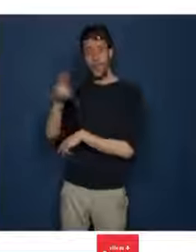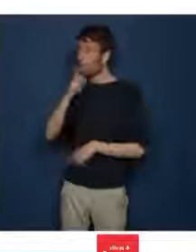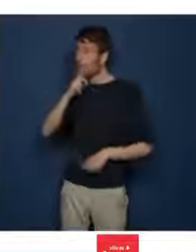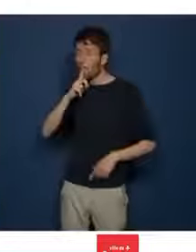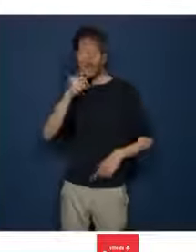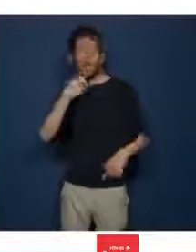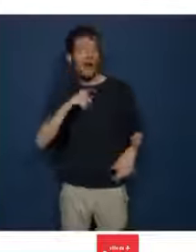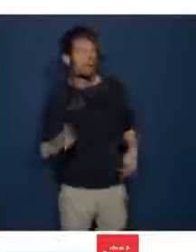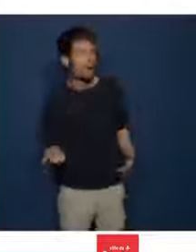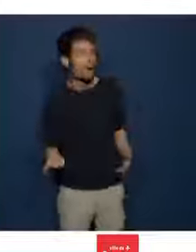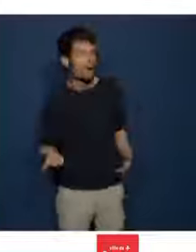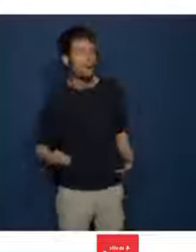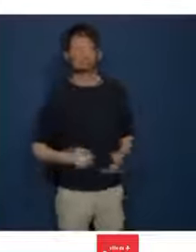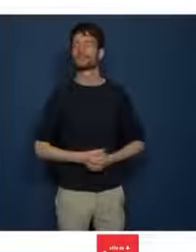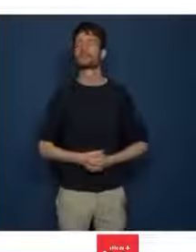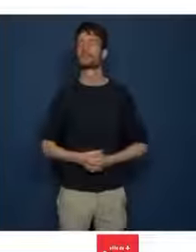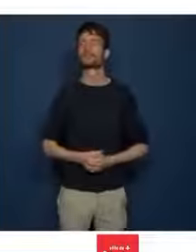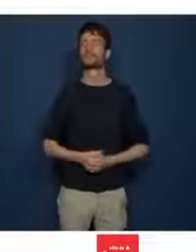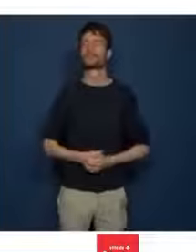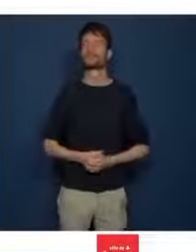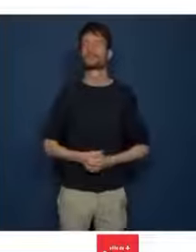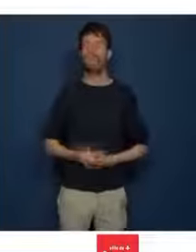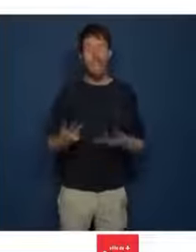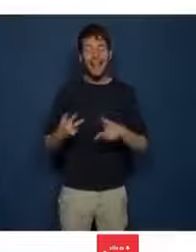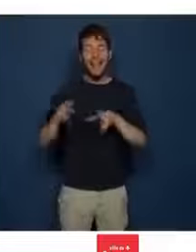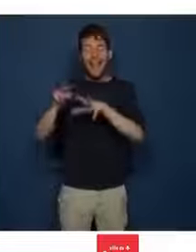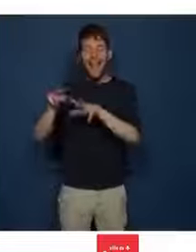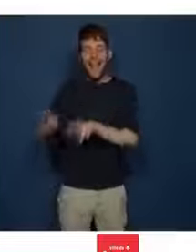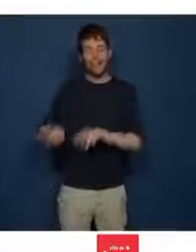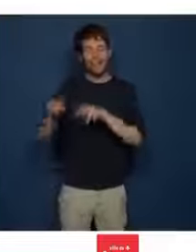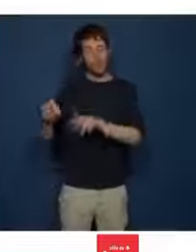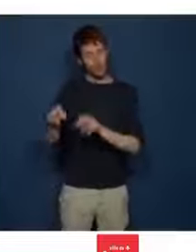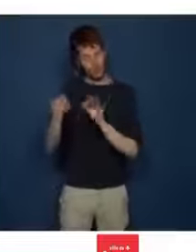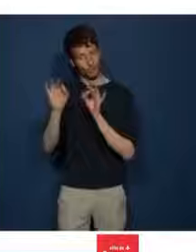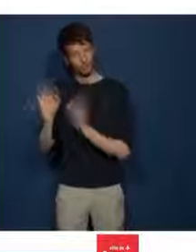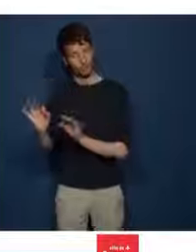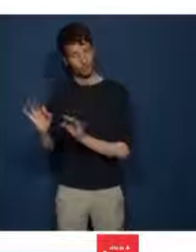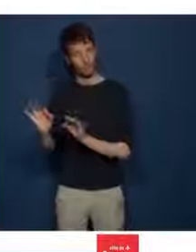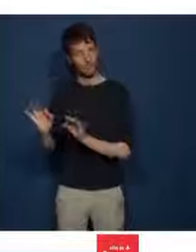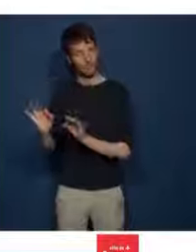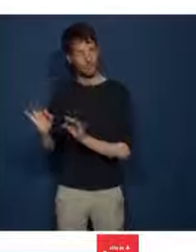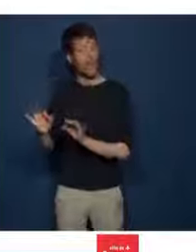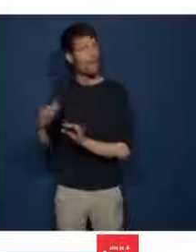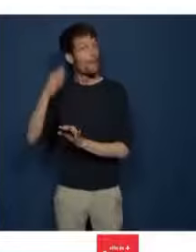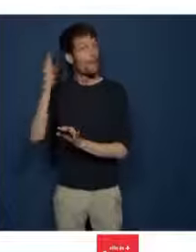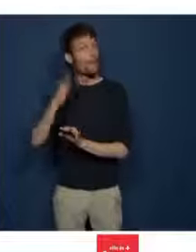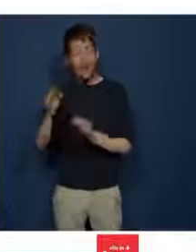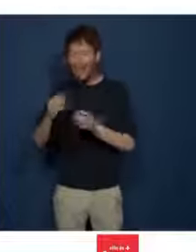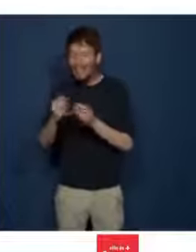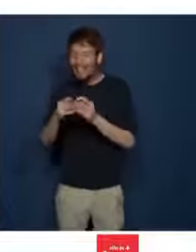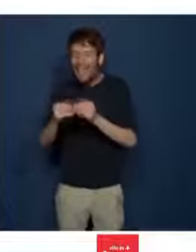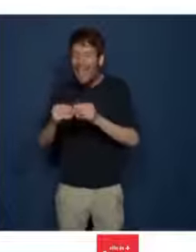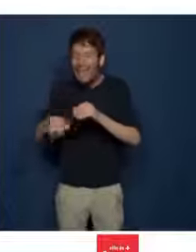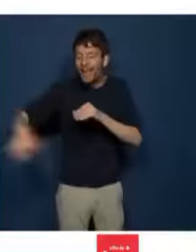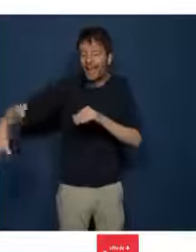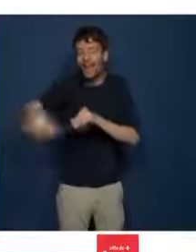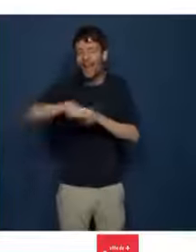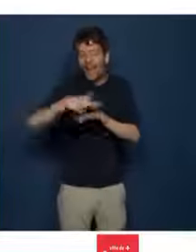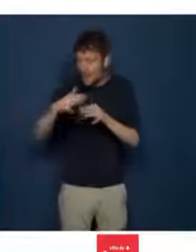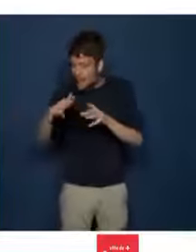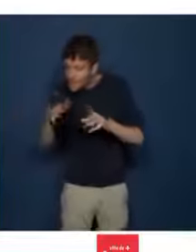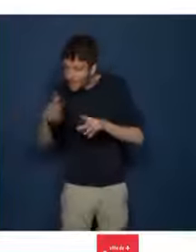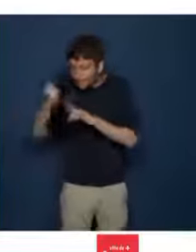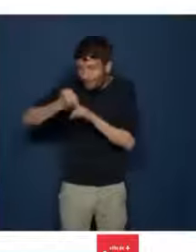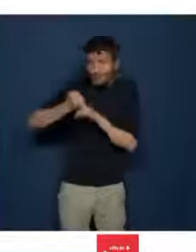De même qu'une agriculture saine a besoin pour être fructueuse qu'on prenne soin des terres et qu'on combatte le rappauvrissement,